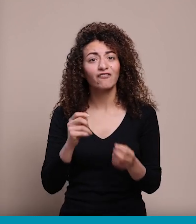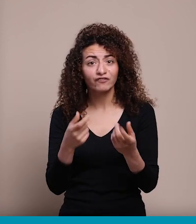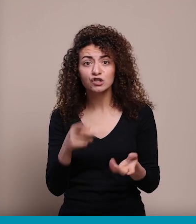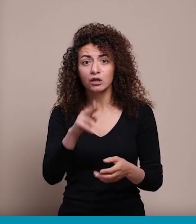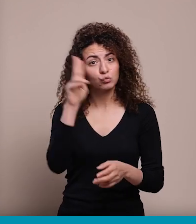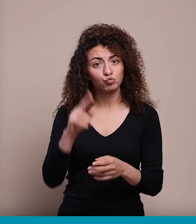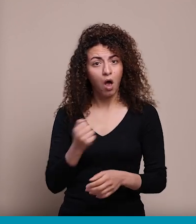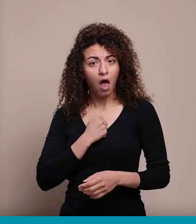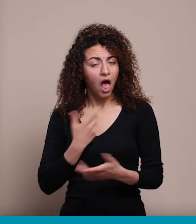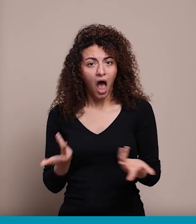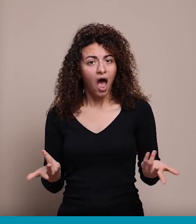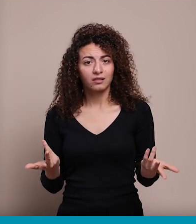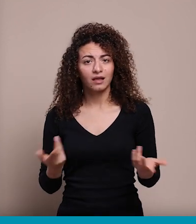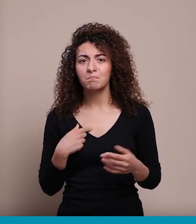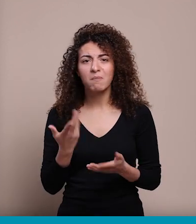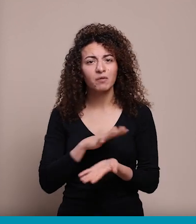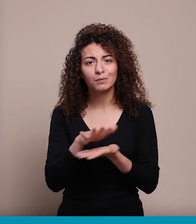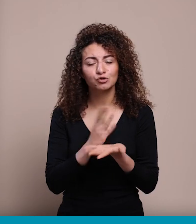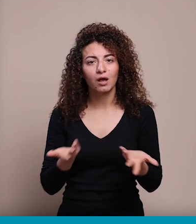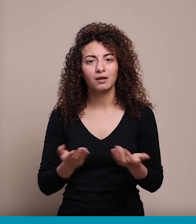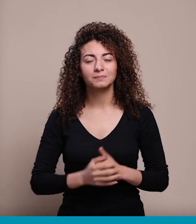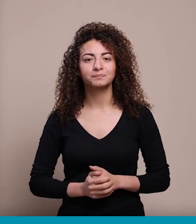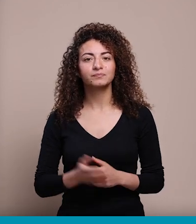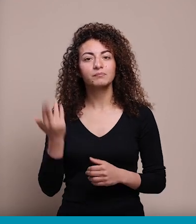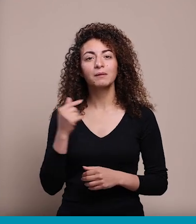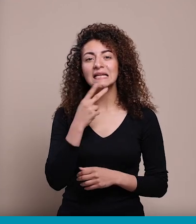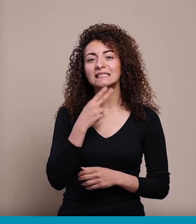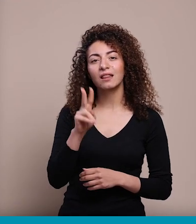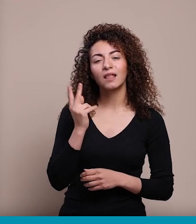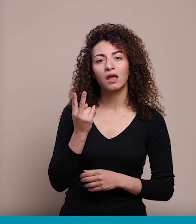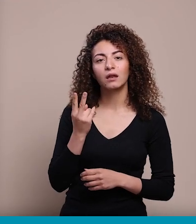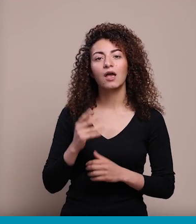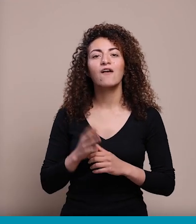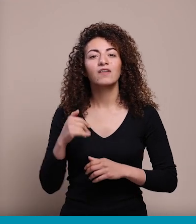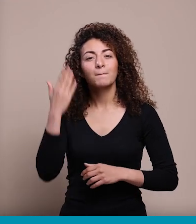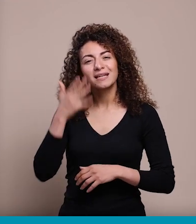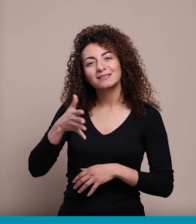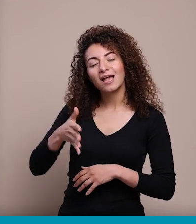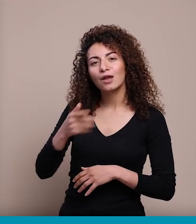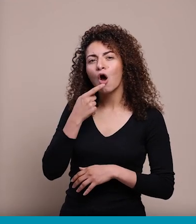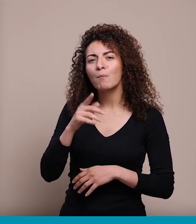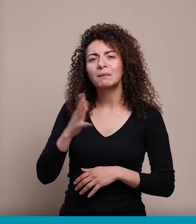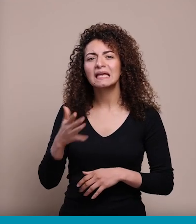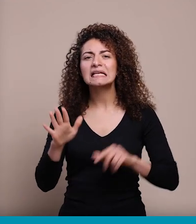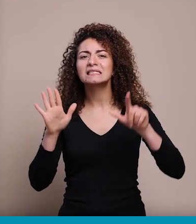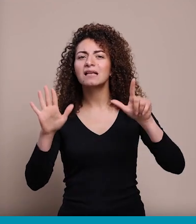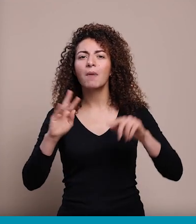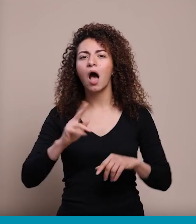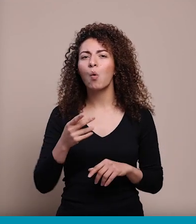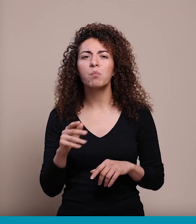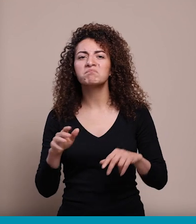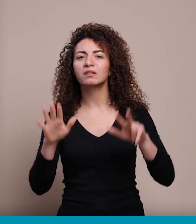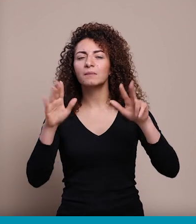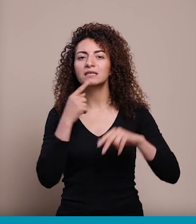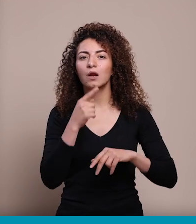تظهر كيف تاكل كيف تروح كيف تجي ما في أي مشكلة من شي سنتين لوارة سألتني بنت صغيري ممكن عمره أنجأ شي 7